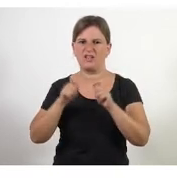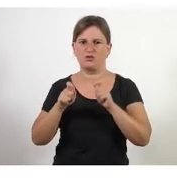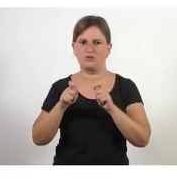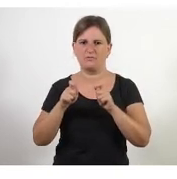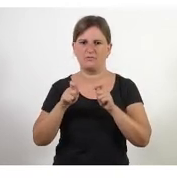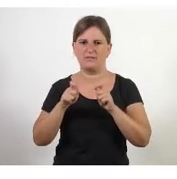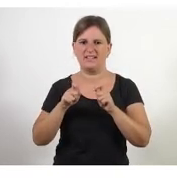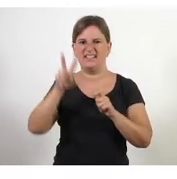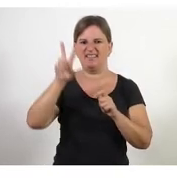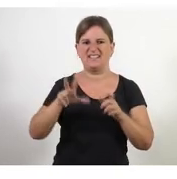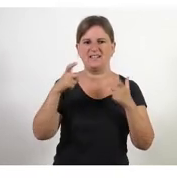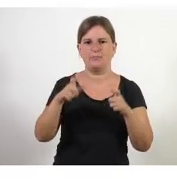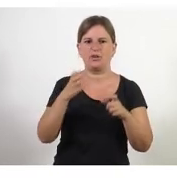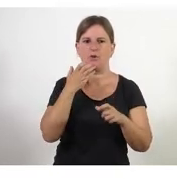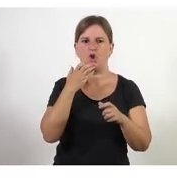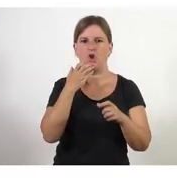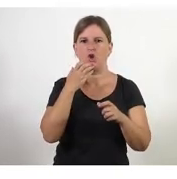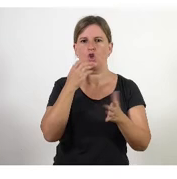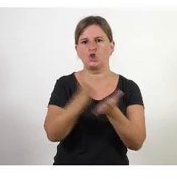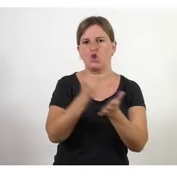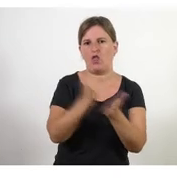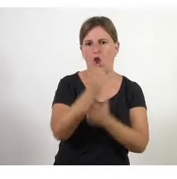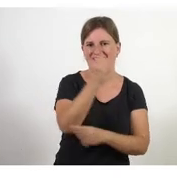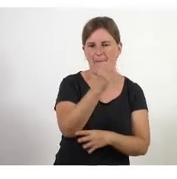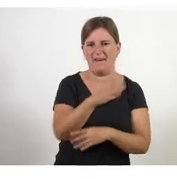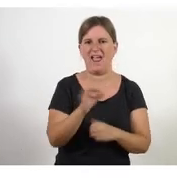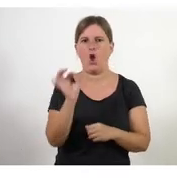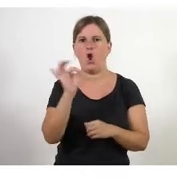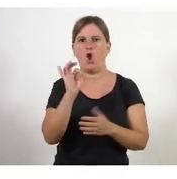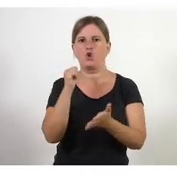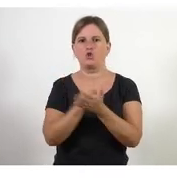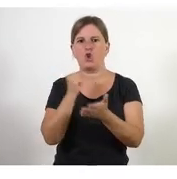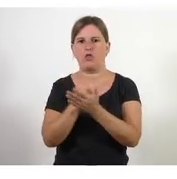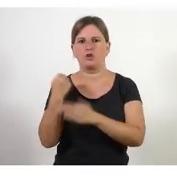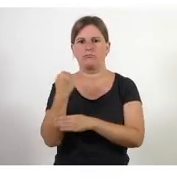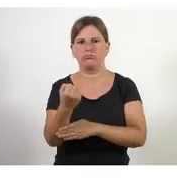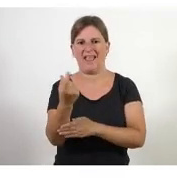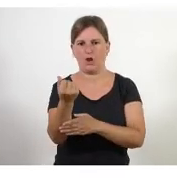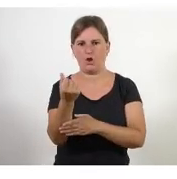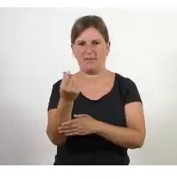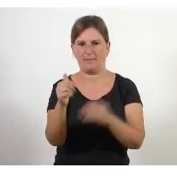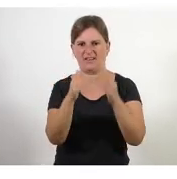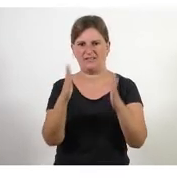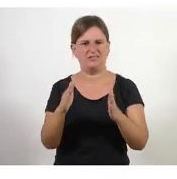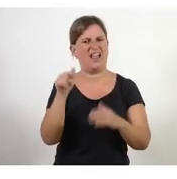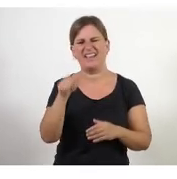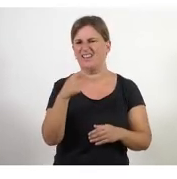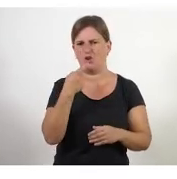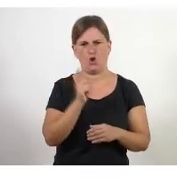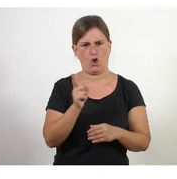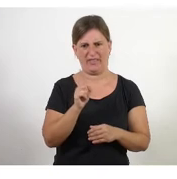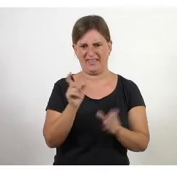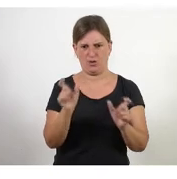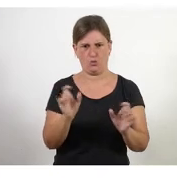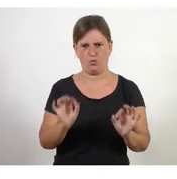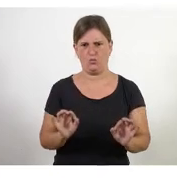coses socios d'assemblea els socios que recolgen econòmicament l'organització aquí no parla de cap d'aquestes dos